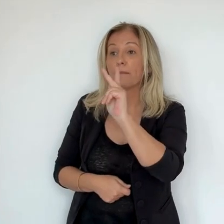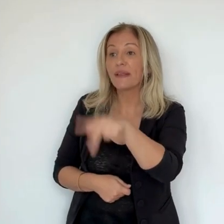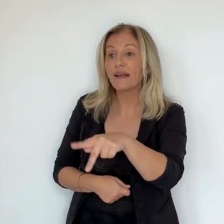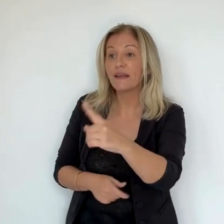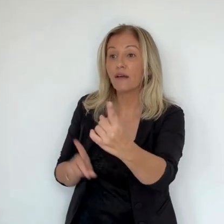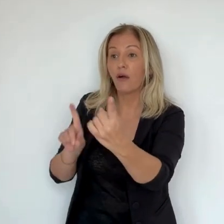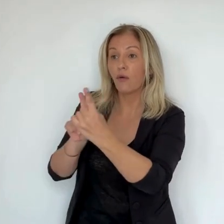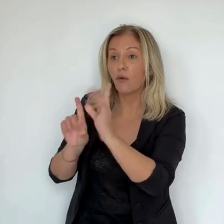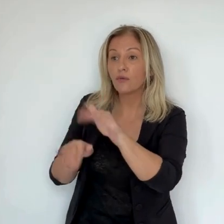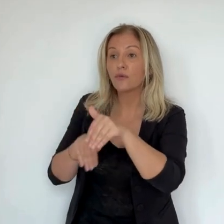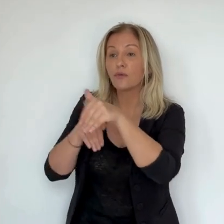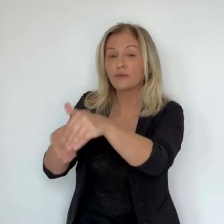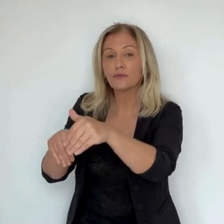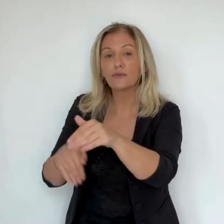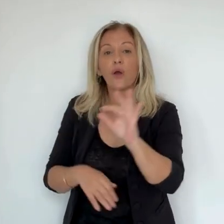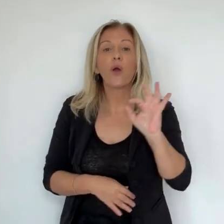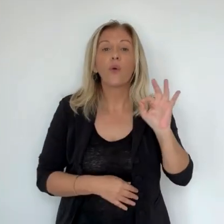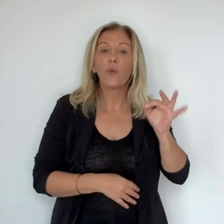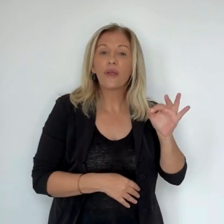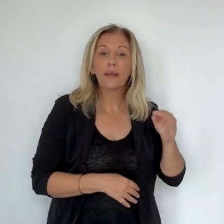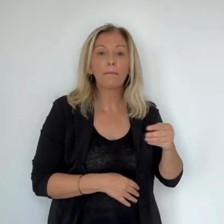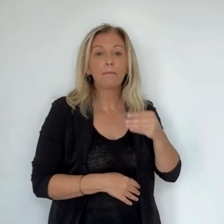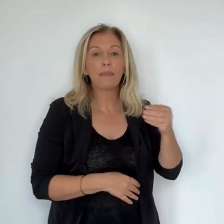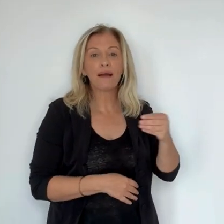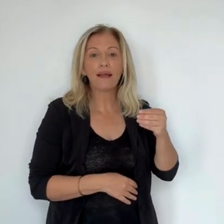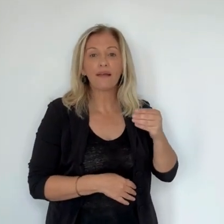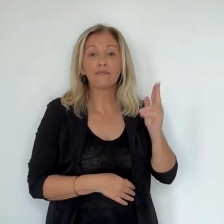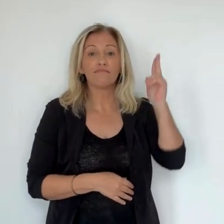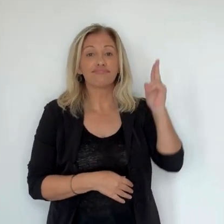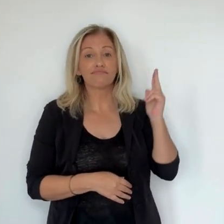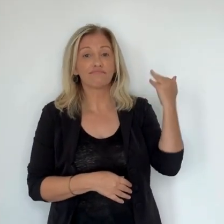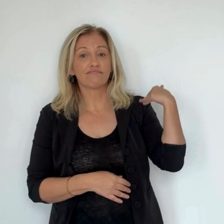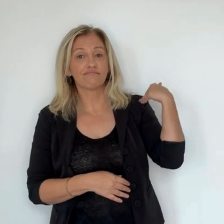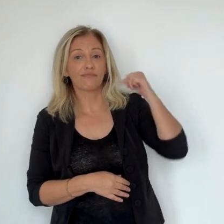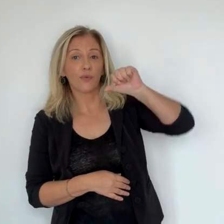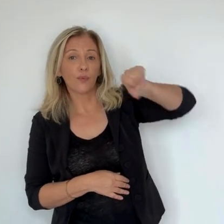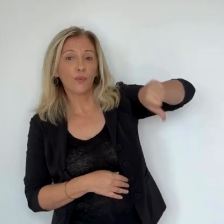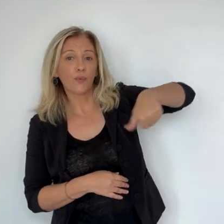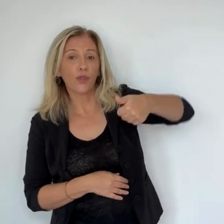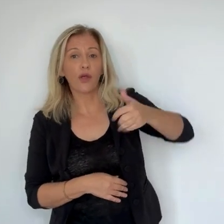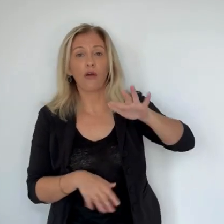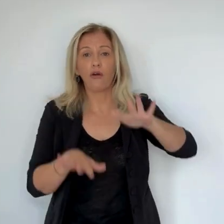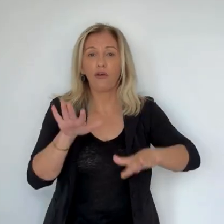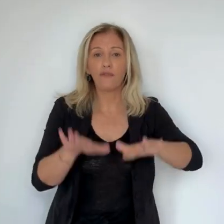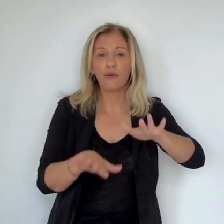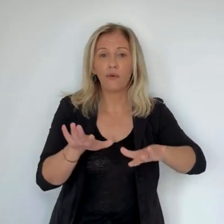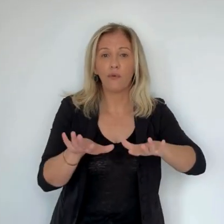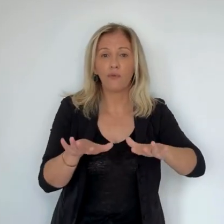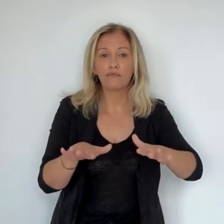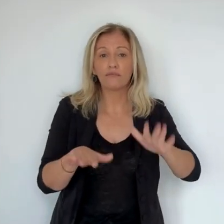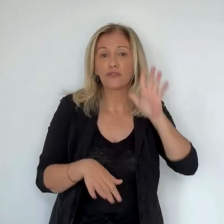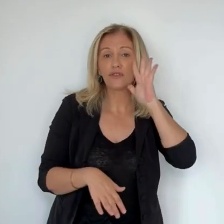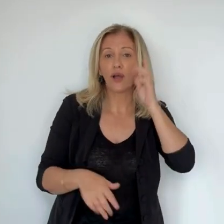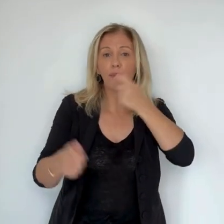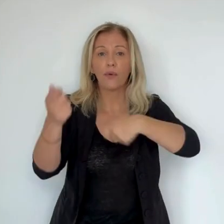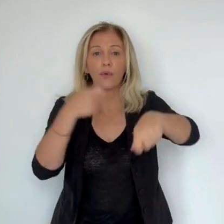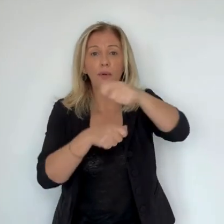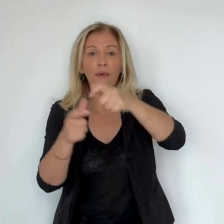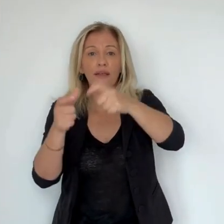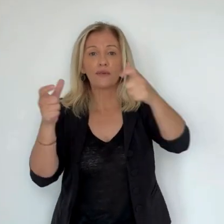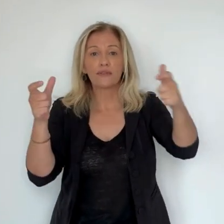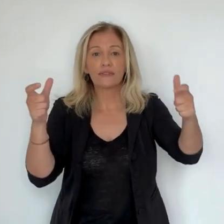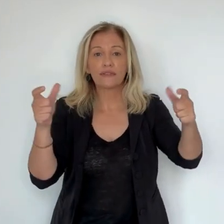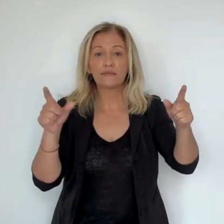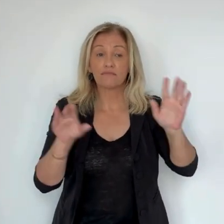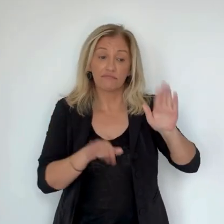Oui, Marianne, un échange débuté il y a environ une petite heure ici à la Chambre de Commerce et d'Industrie et qui se poursuit toujours. C'est une